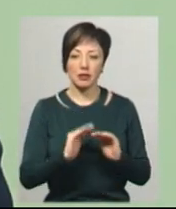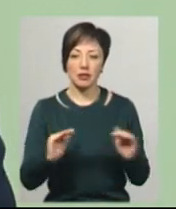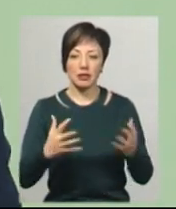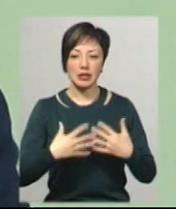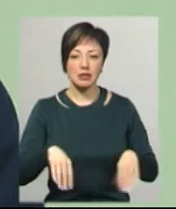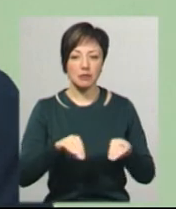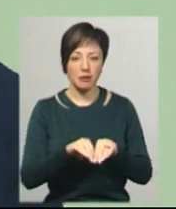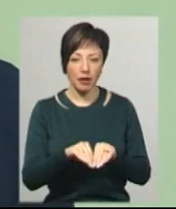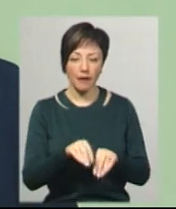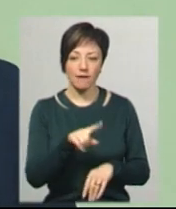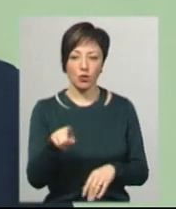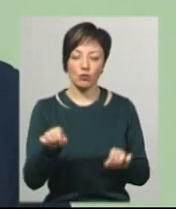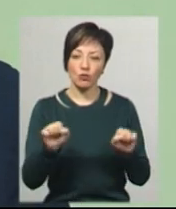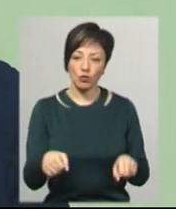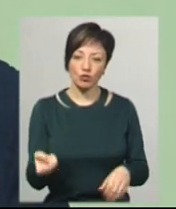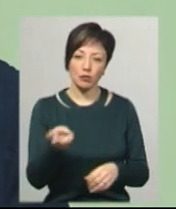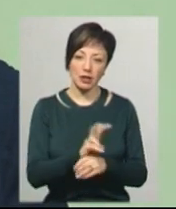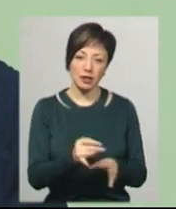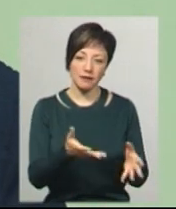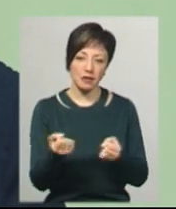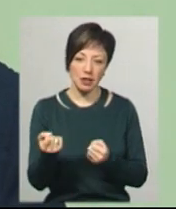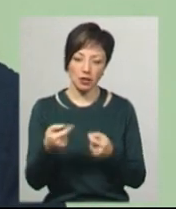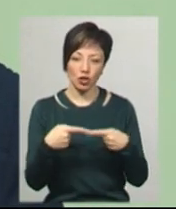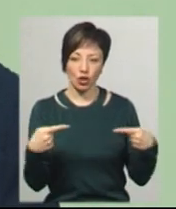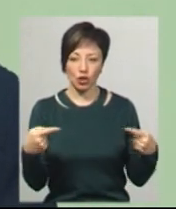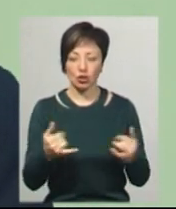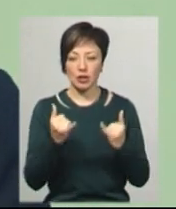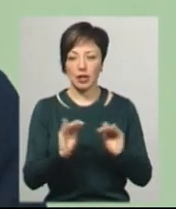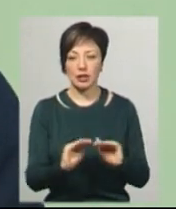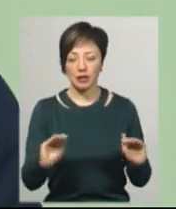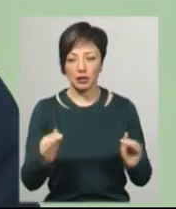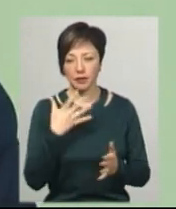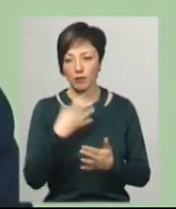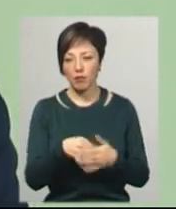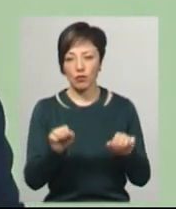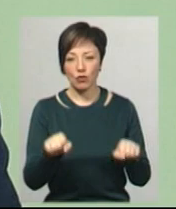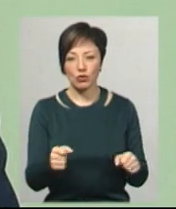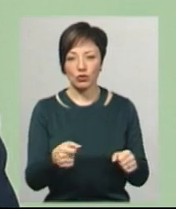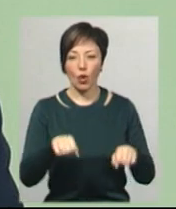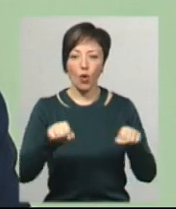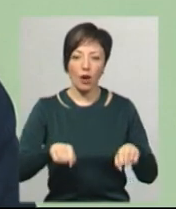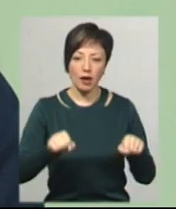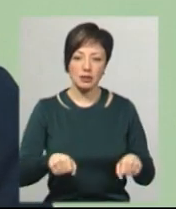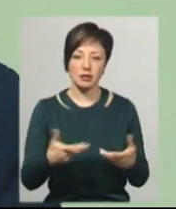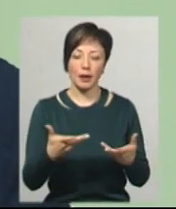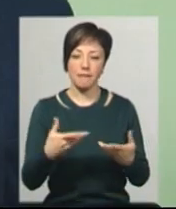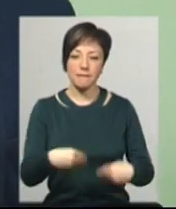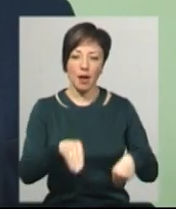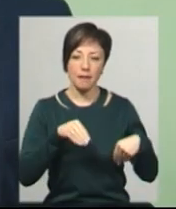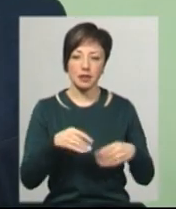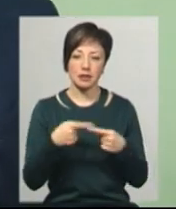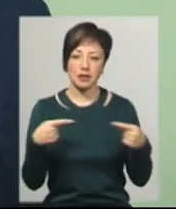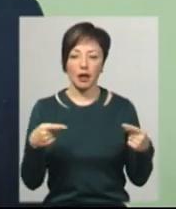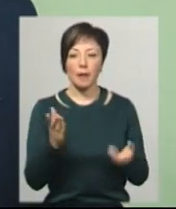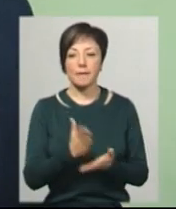сімей, вони можуть прийти і взяти речі для діточок, можуть взяти коляски, памперси.